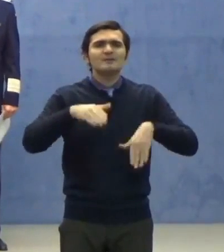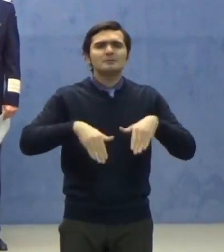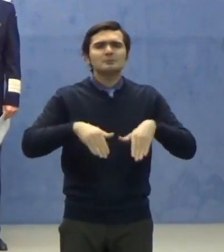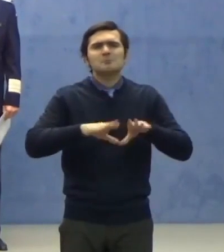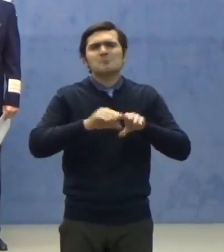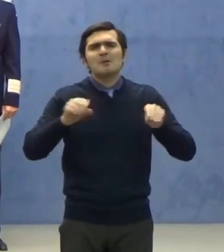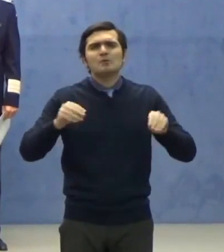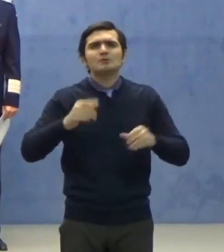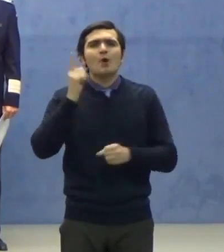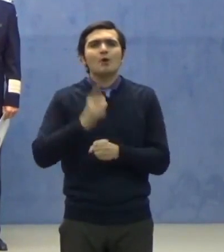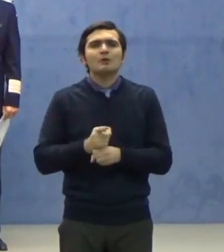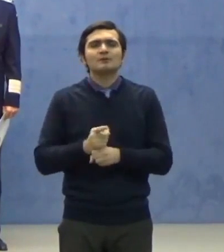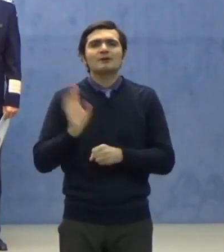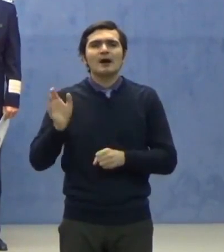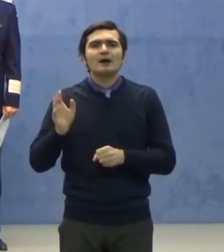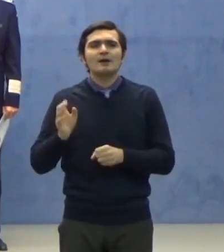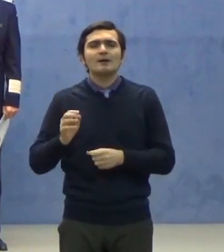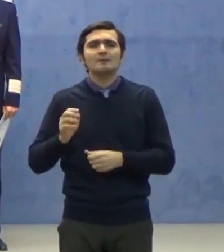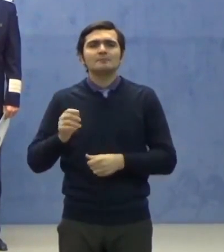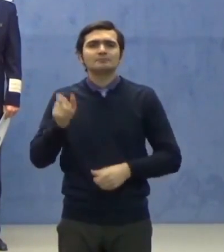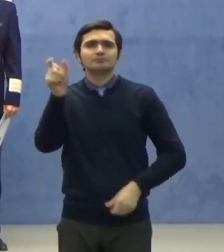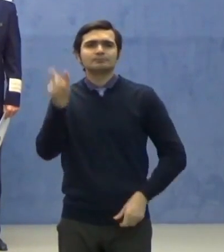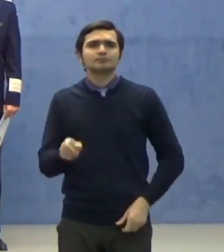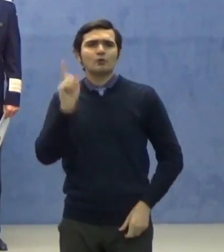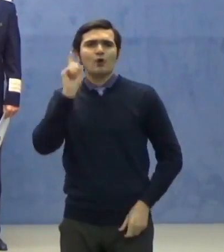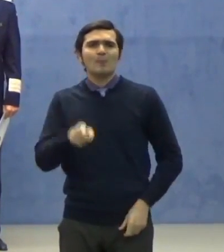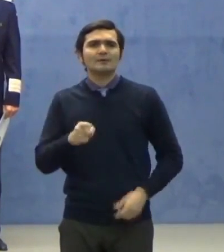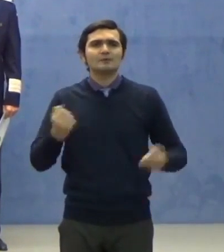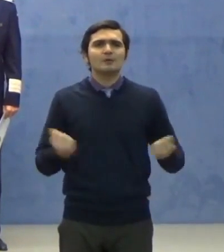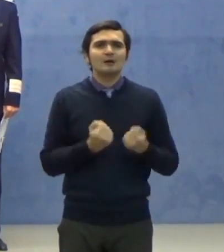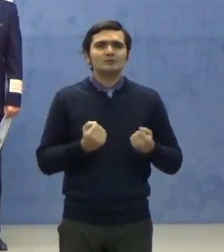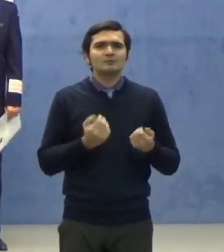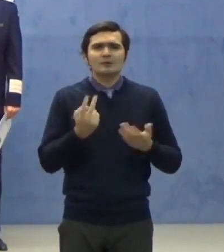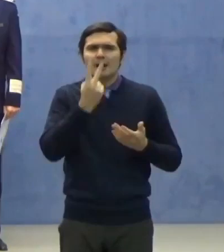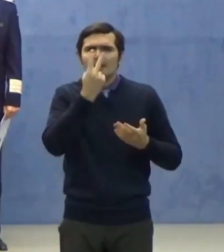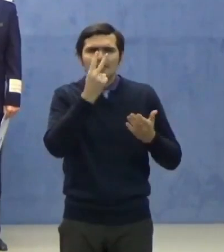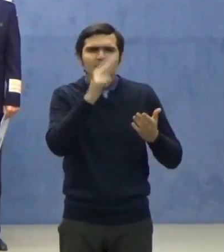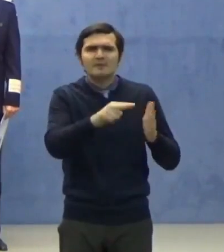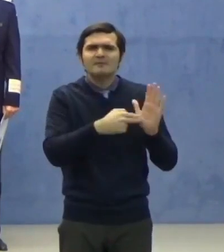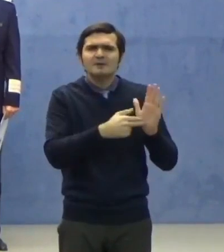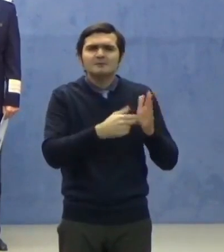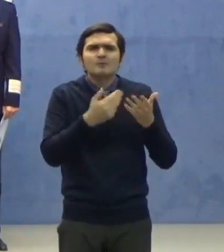multe ordine ale comandantului acțiunii care privesc următoarele aspecte.